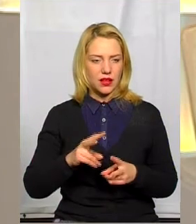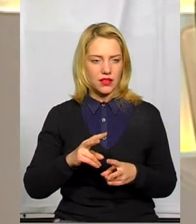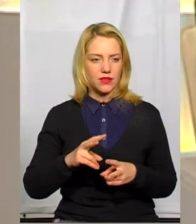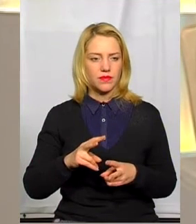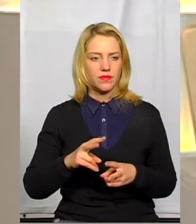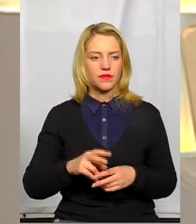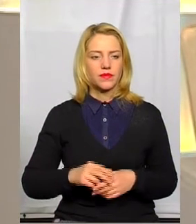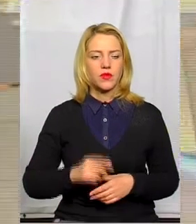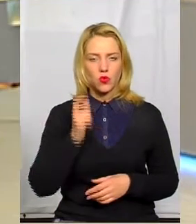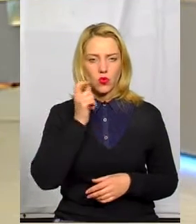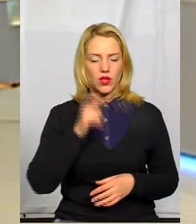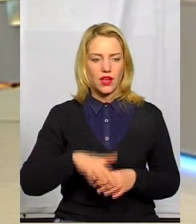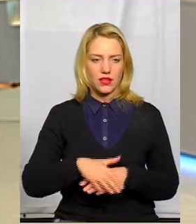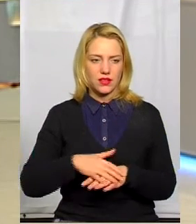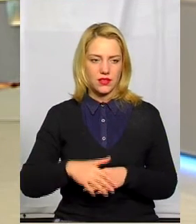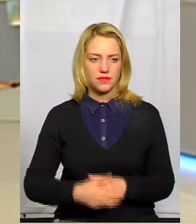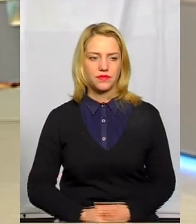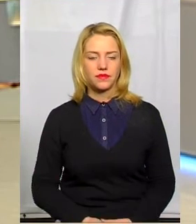українця? Як українця, так.